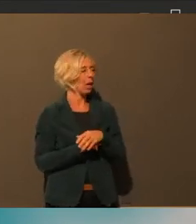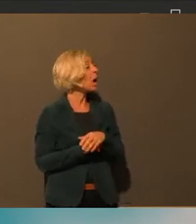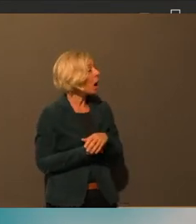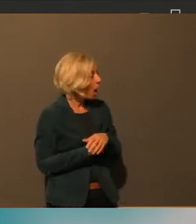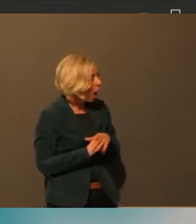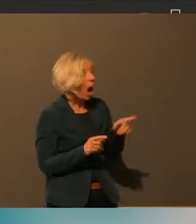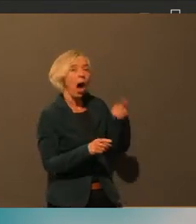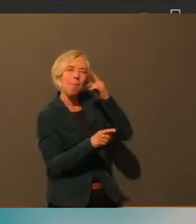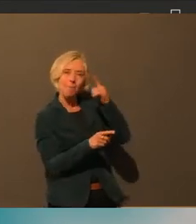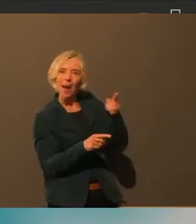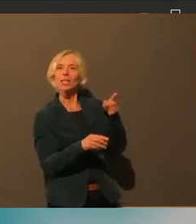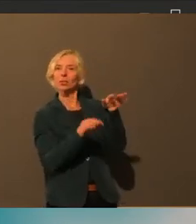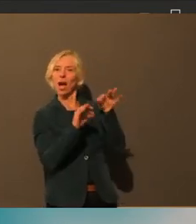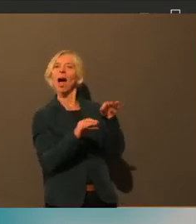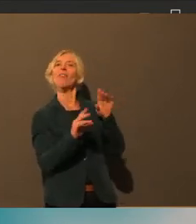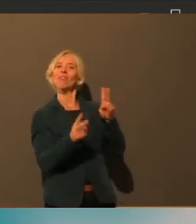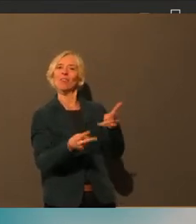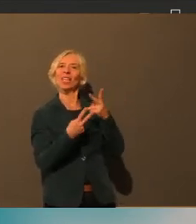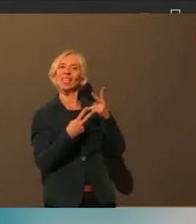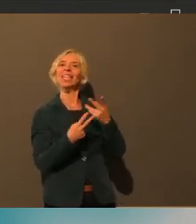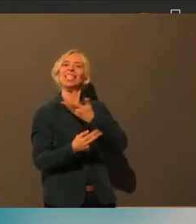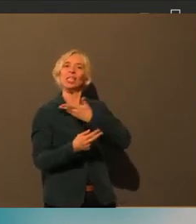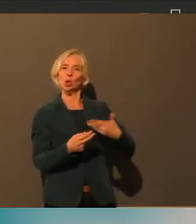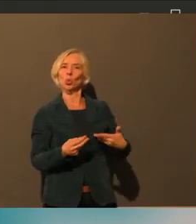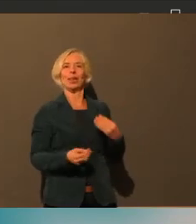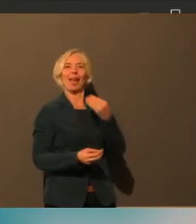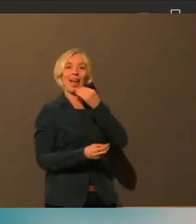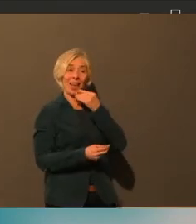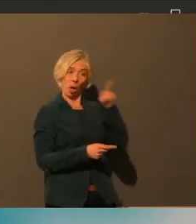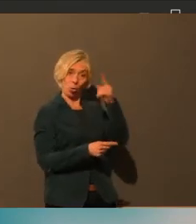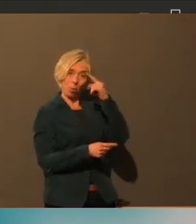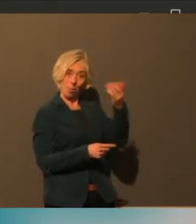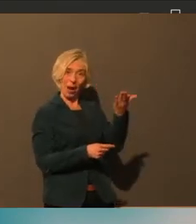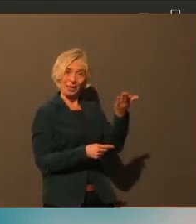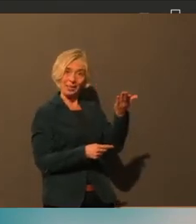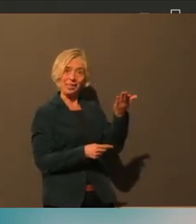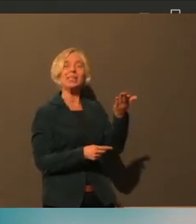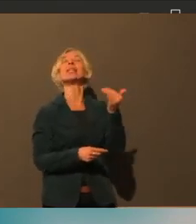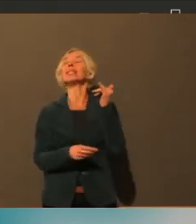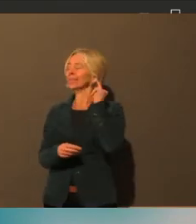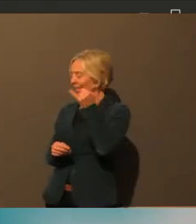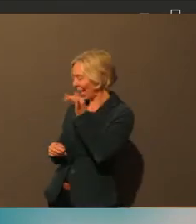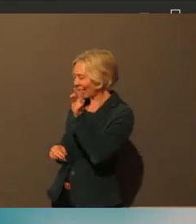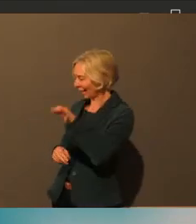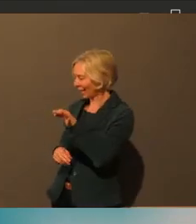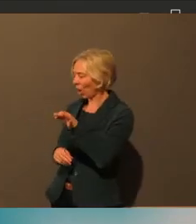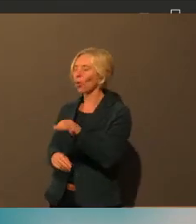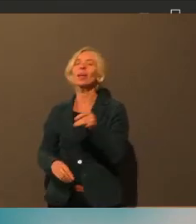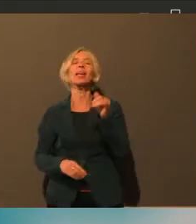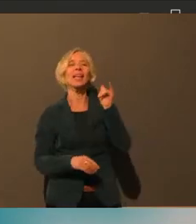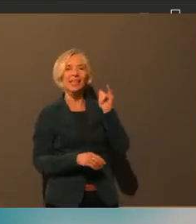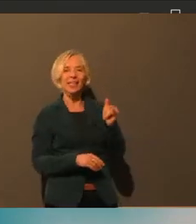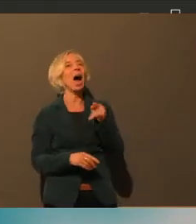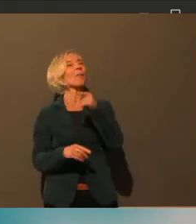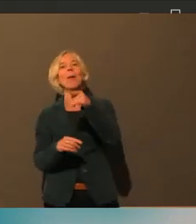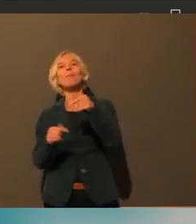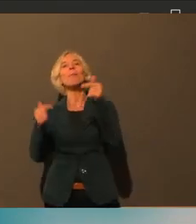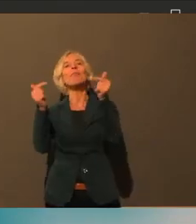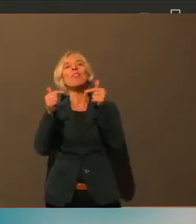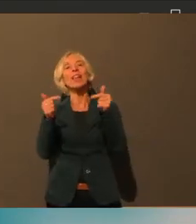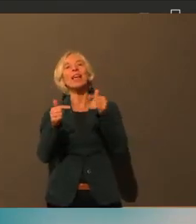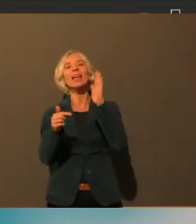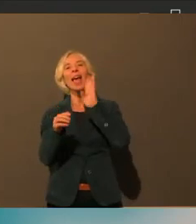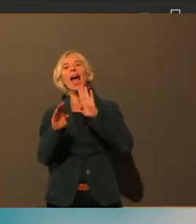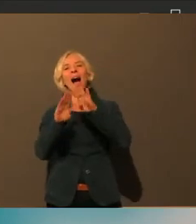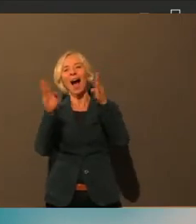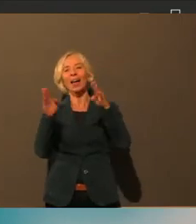Ernährung, oder Frau Kühn? Genau. mir auch. Genau, das ist ja aber was, was ja in den Ernährungsplänen vor allem von den Alten- und Pflegeeinrichtungen ja